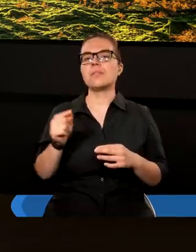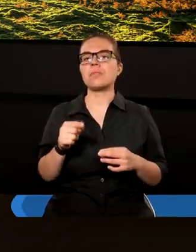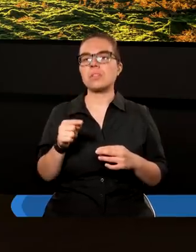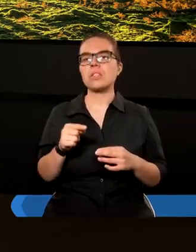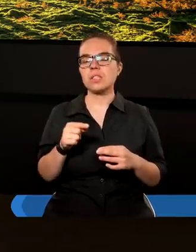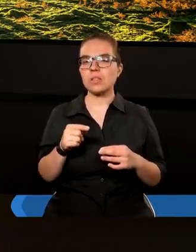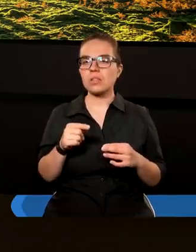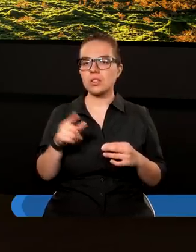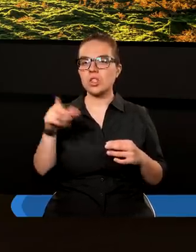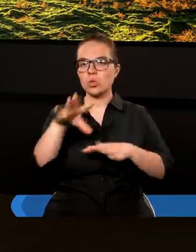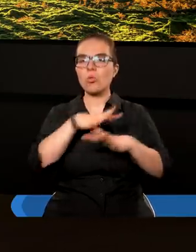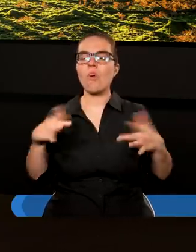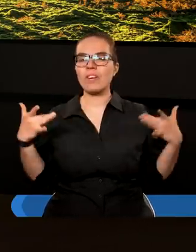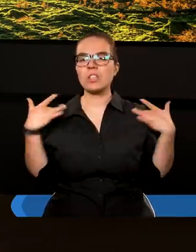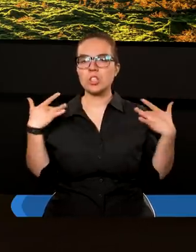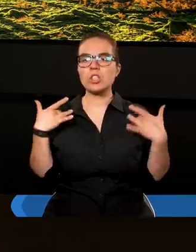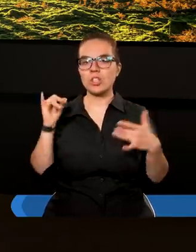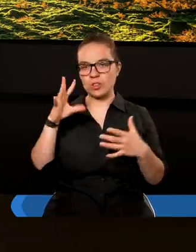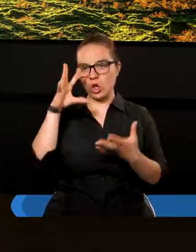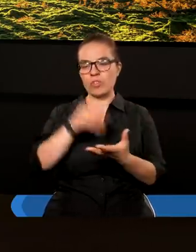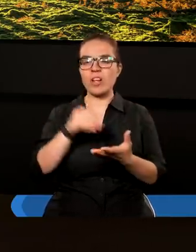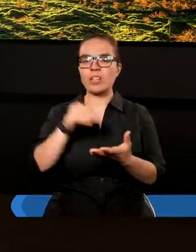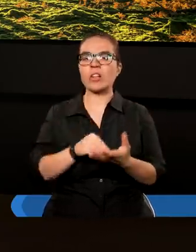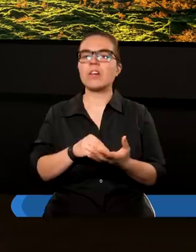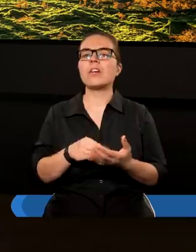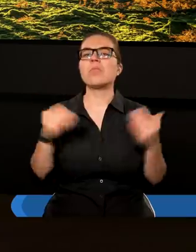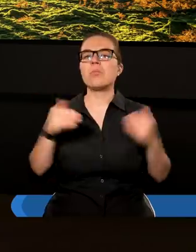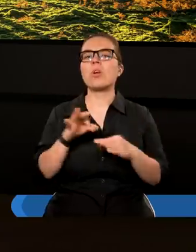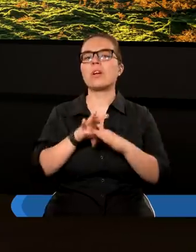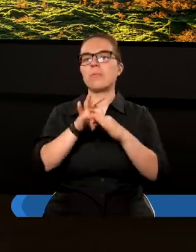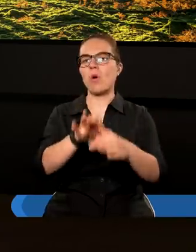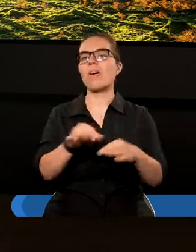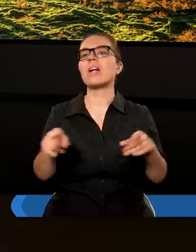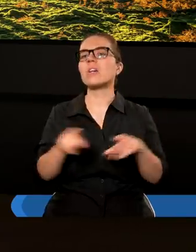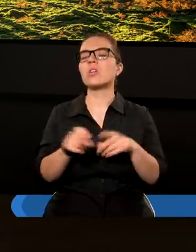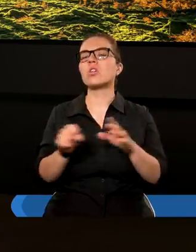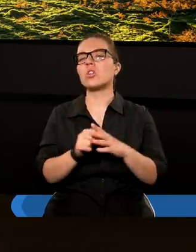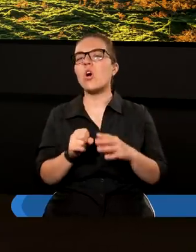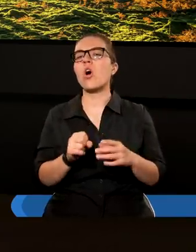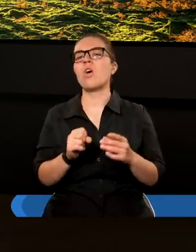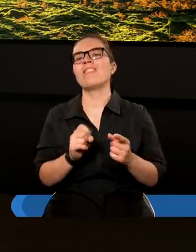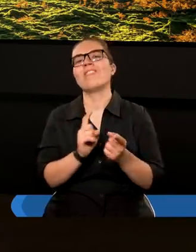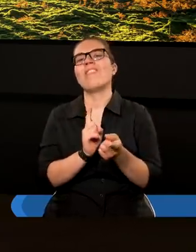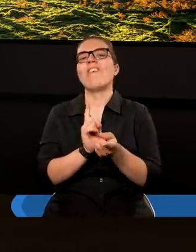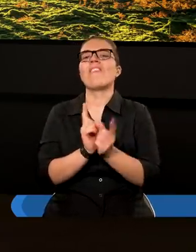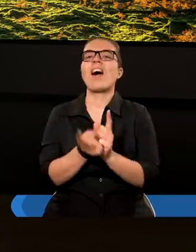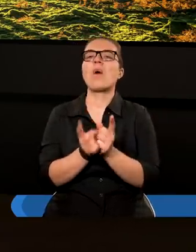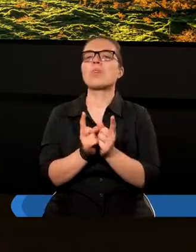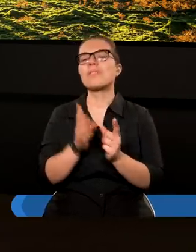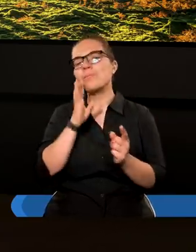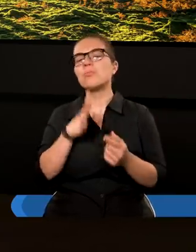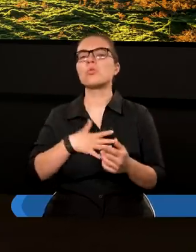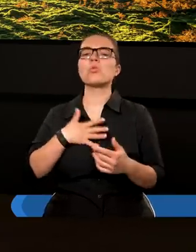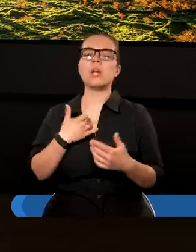powierzchowność w takim duchowym życiu, w takim duchowym doświadczeniu może prowadzić również do fałszywego poczucia bezpieczeństwa.